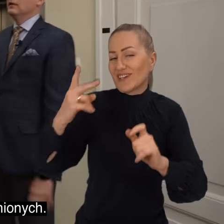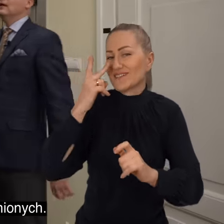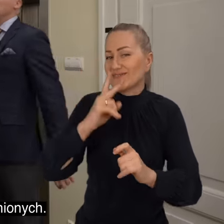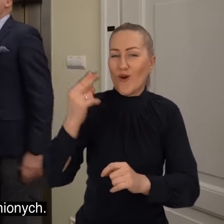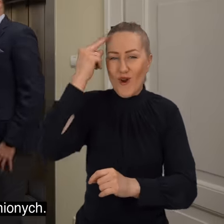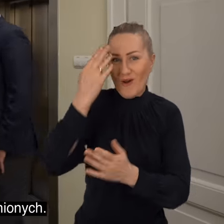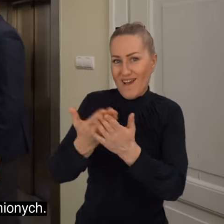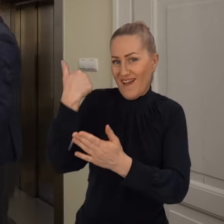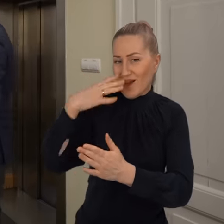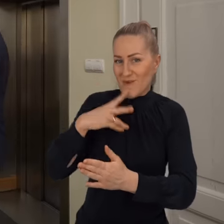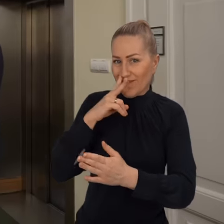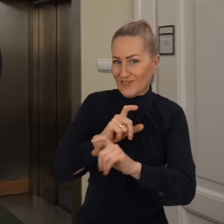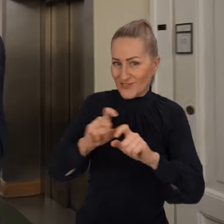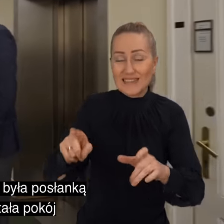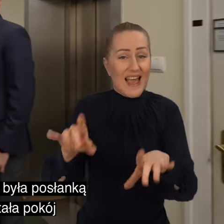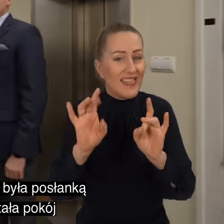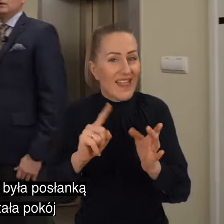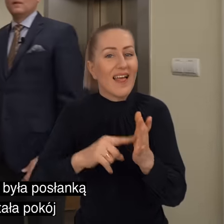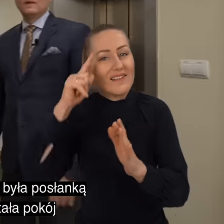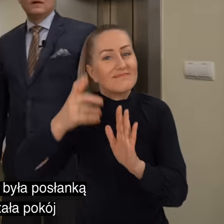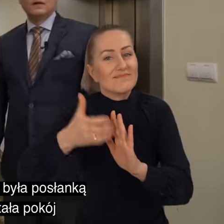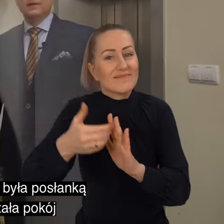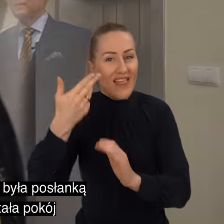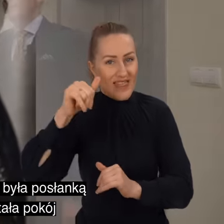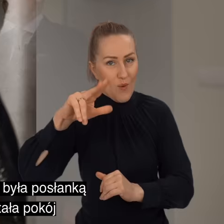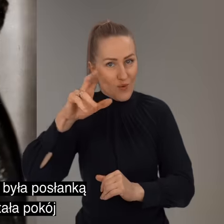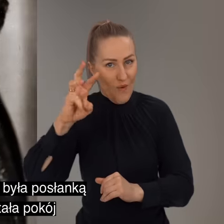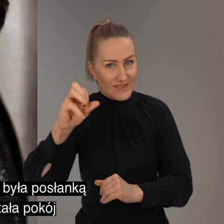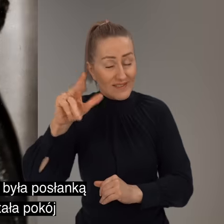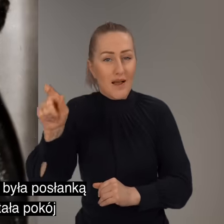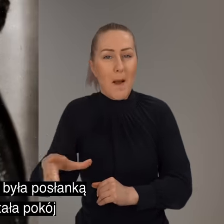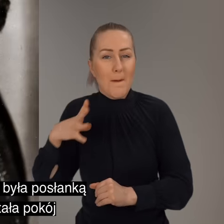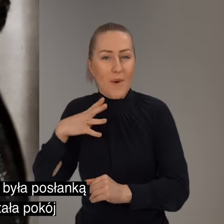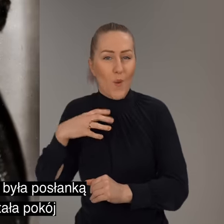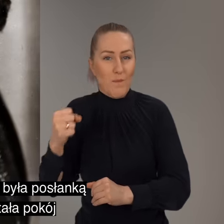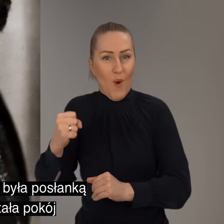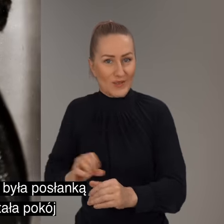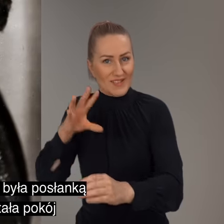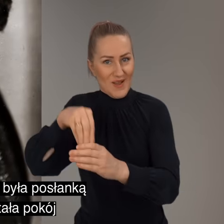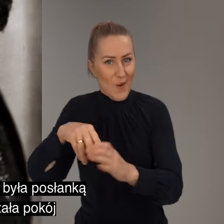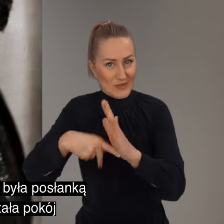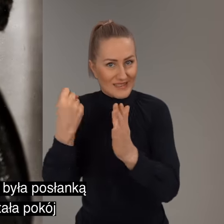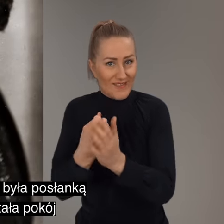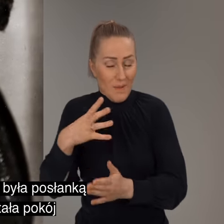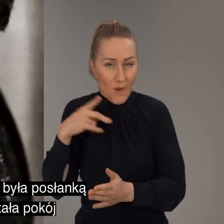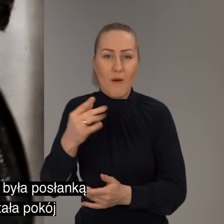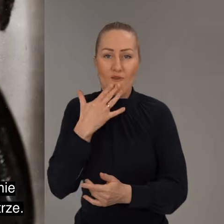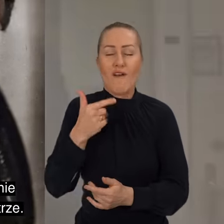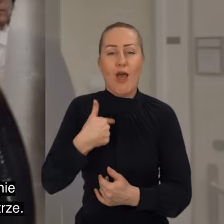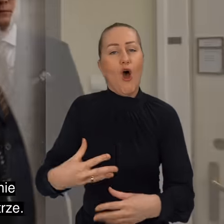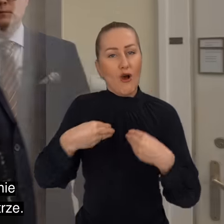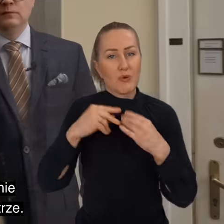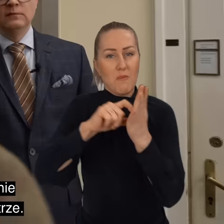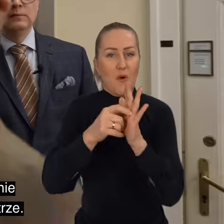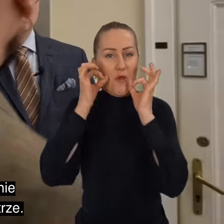milionych. czasach słusznie milionych. no to dobrze, czyli... Wspomina na przykład Zofia Naukowska, która była posłanką sejmu usłodawczego, że dostawa pokój